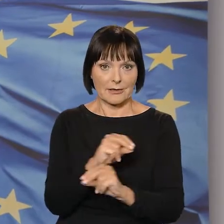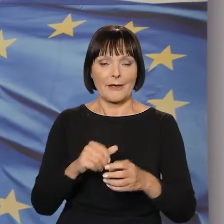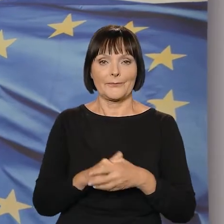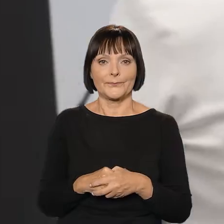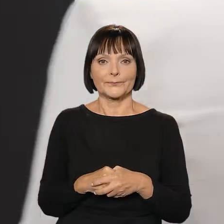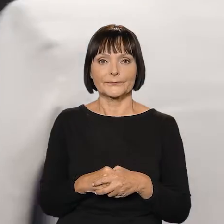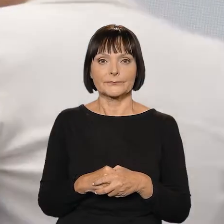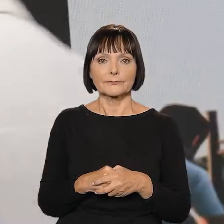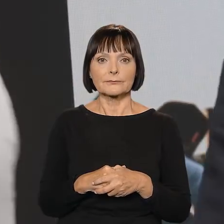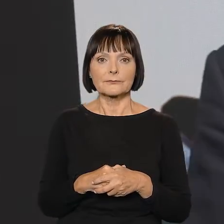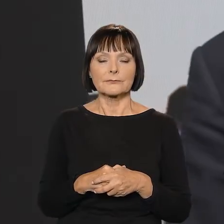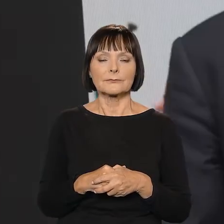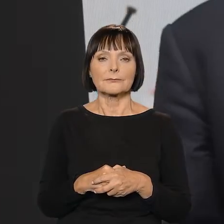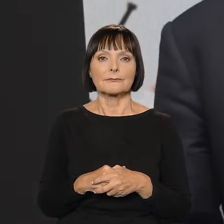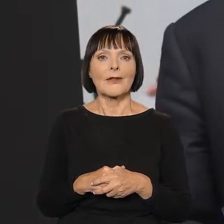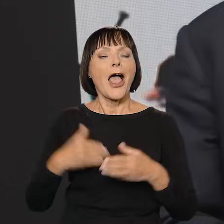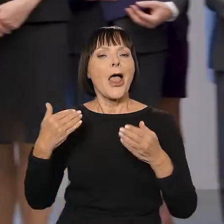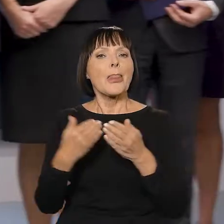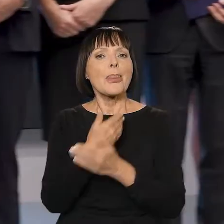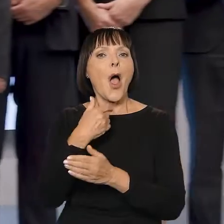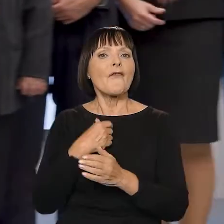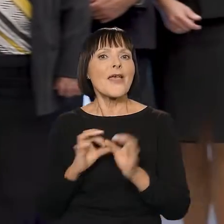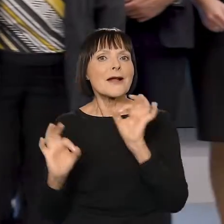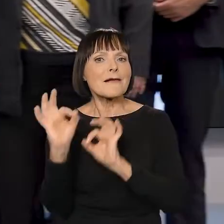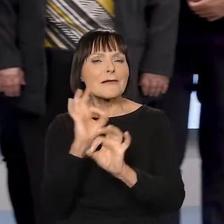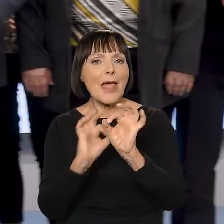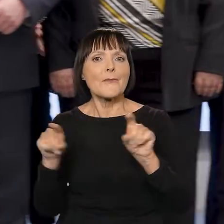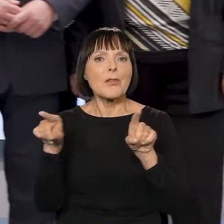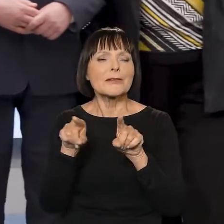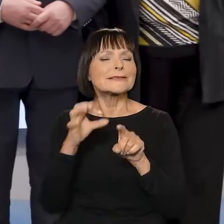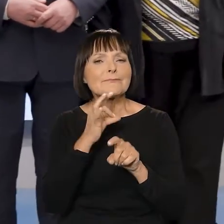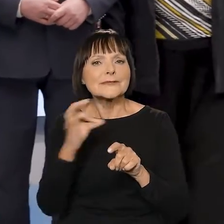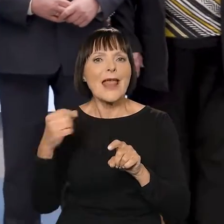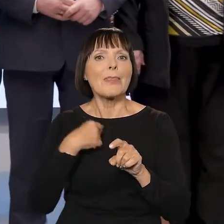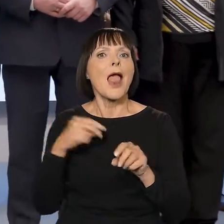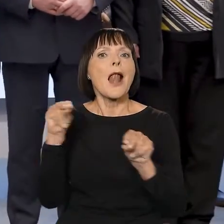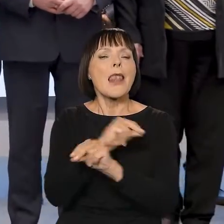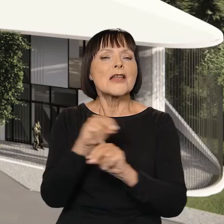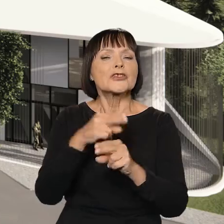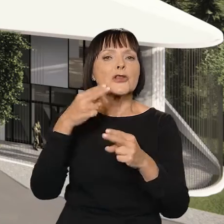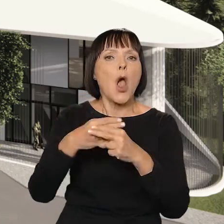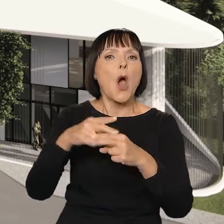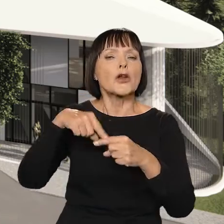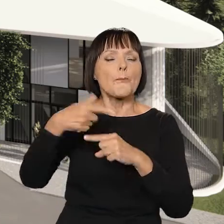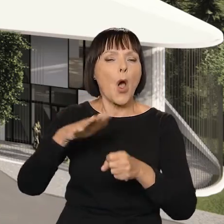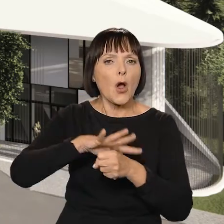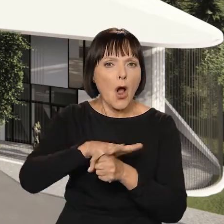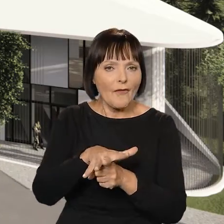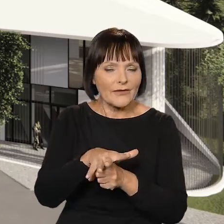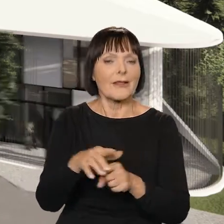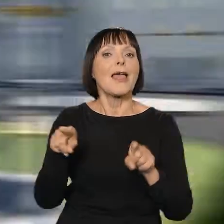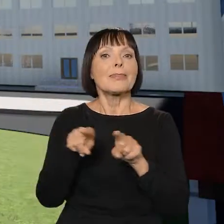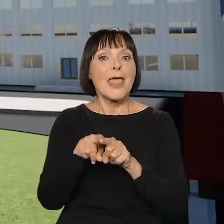Grupa beneficjentów podczas spotkania. Nowe inwestycje służyć będą szczególnie do leczenia schorzeń po-covidowych. Między